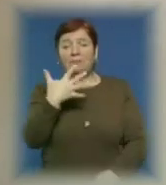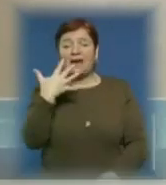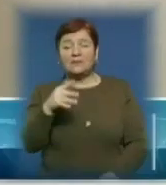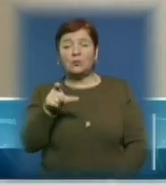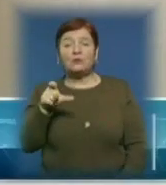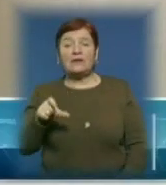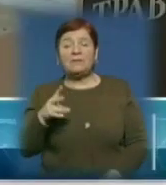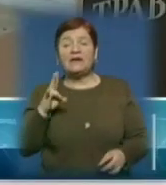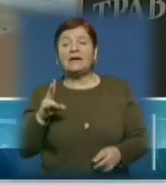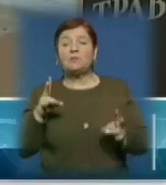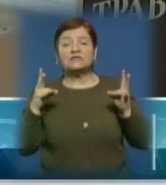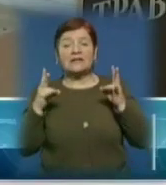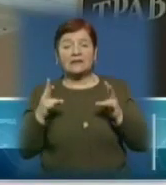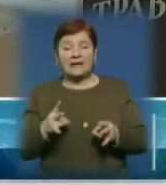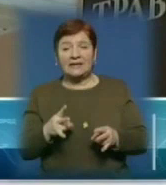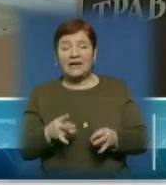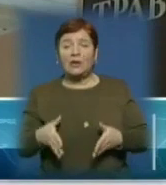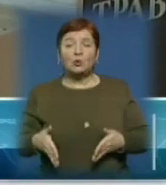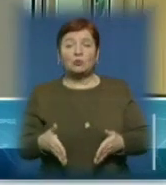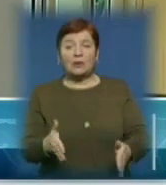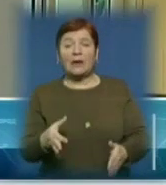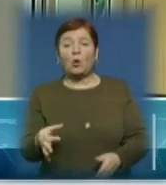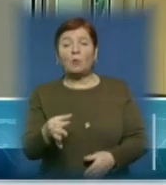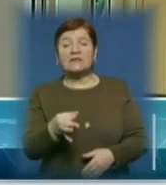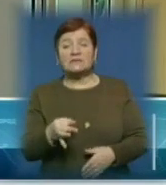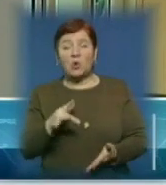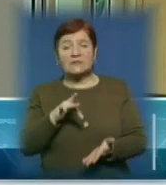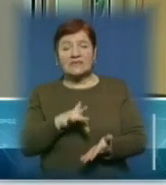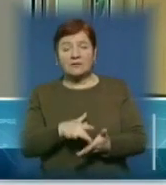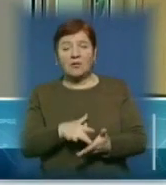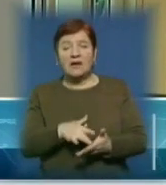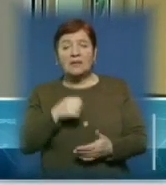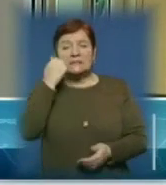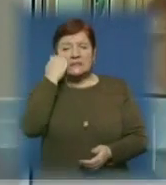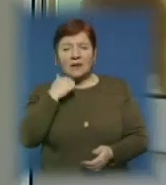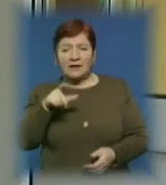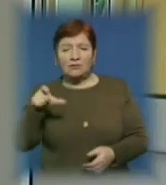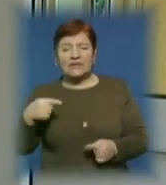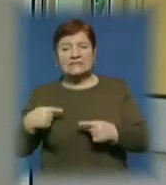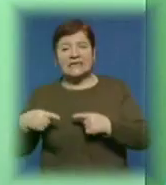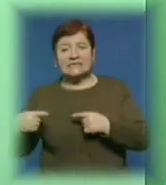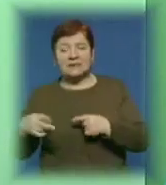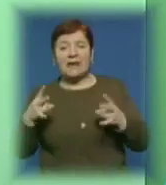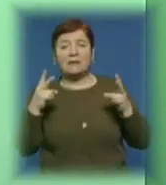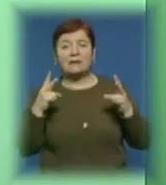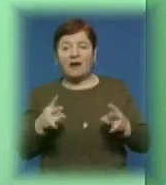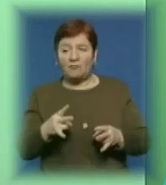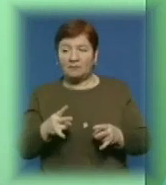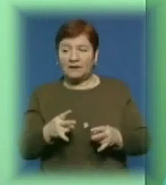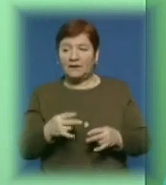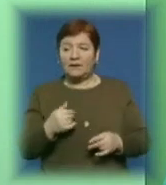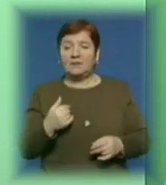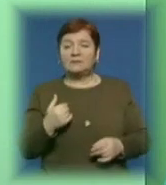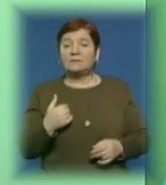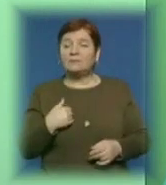людей, котрі постраждали на тротуарах обласного центру. Здебільшого це люди похилого віку з різними травмами. Дальше розтягнення зв